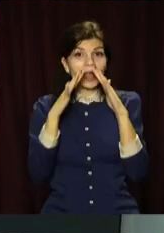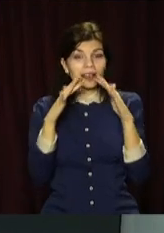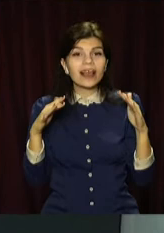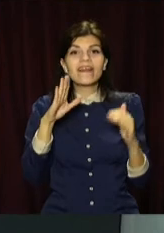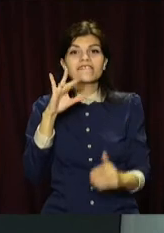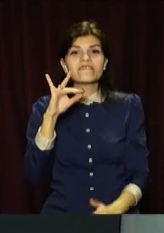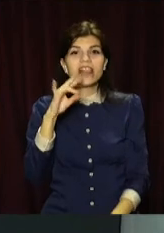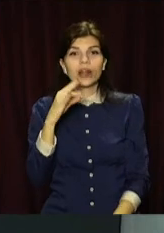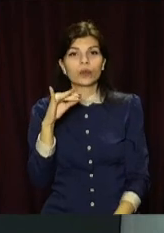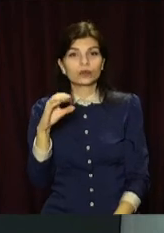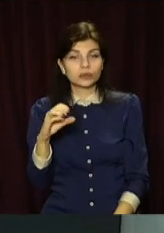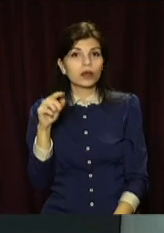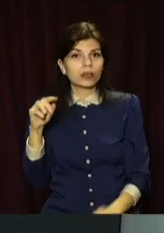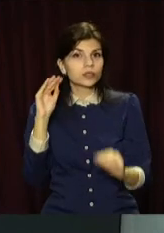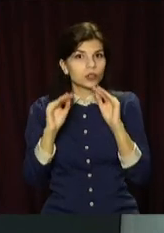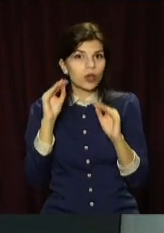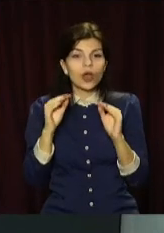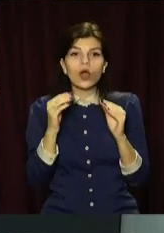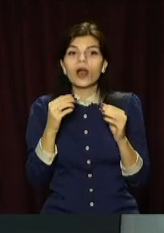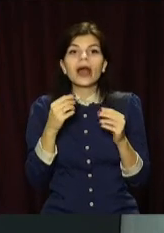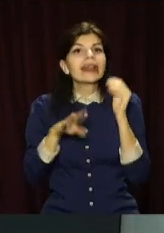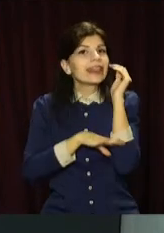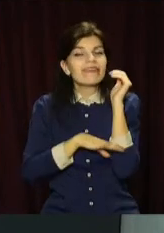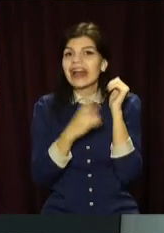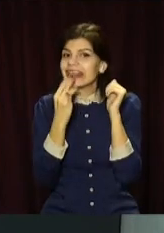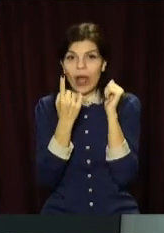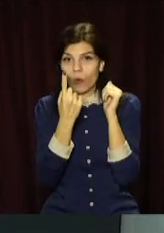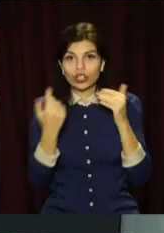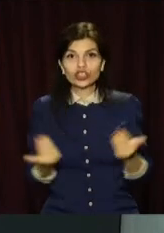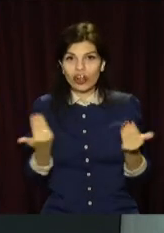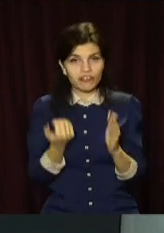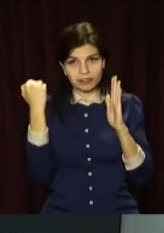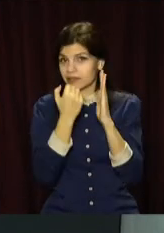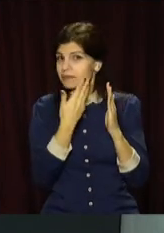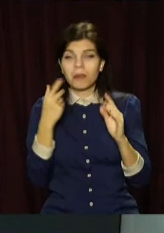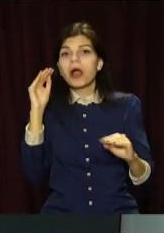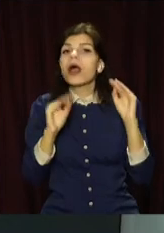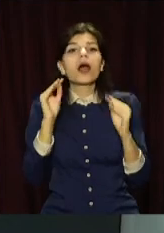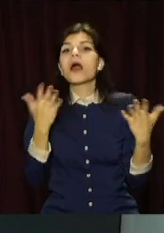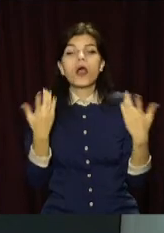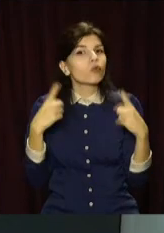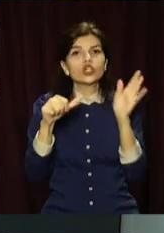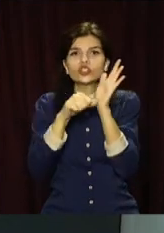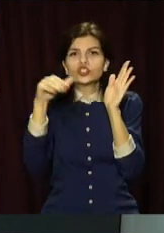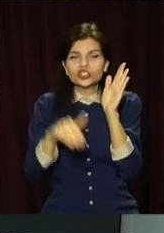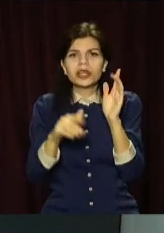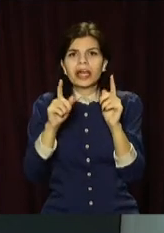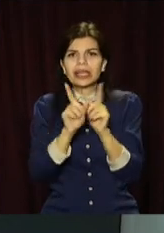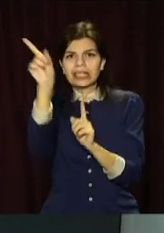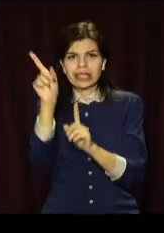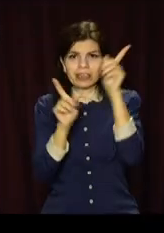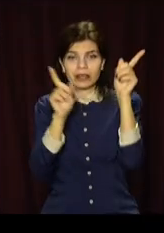Вільнюсу. При її створенні жодне живе дерево не постраждало. Переможницю змонтували з понад 6 тисяч гілок.